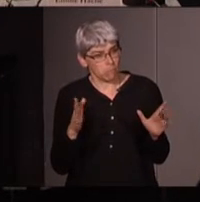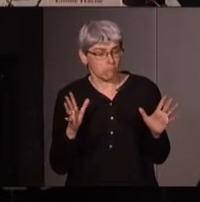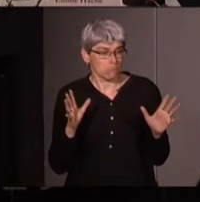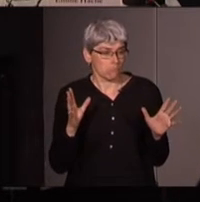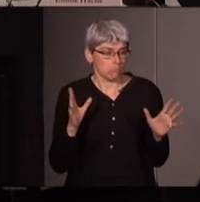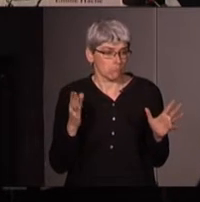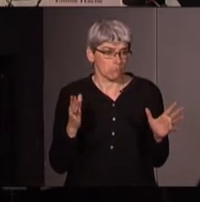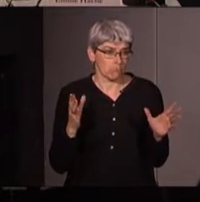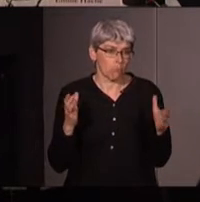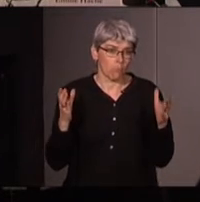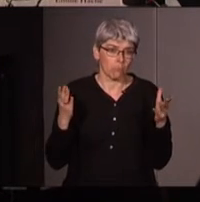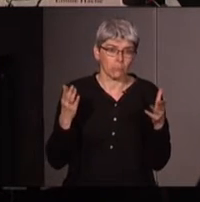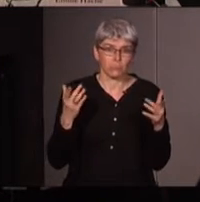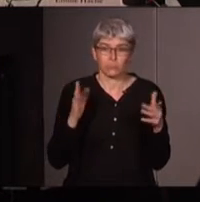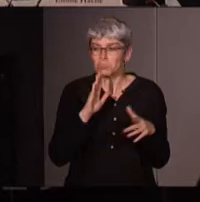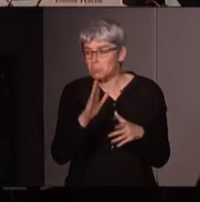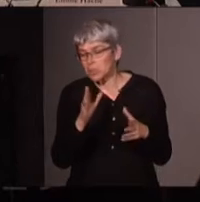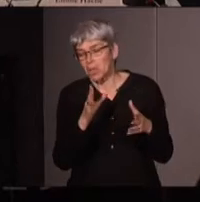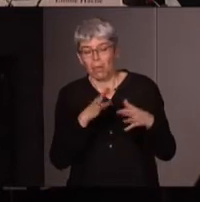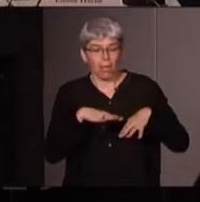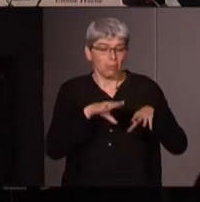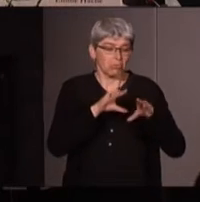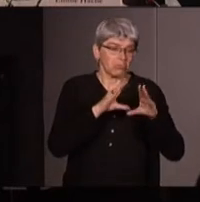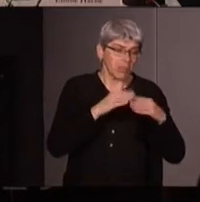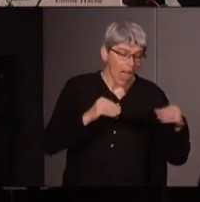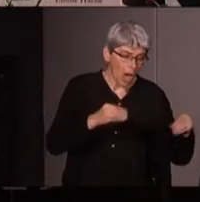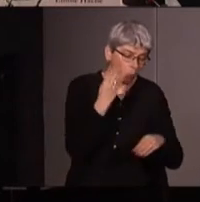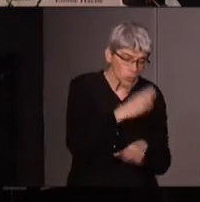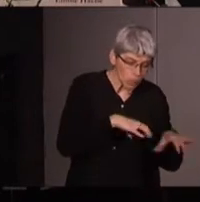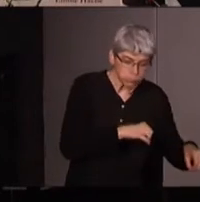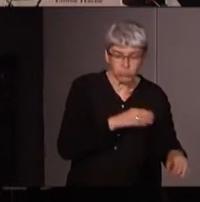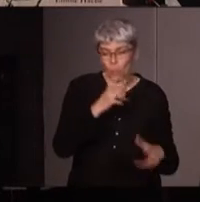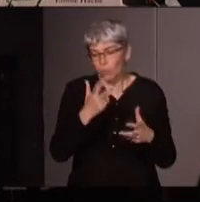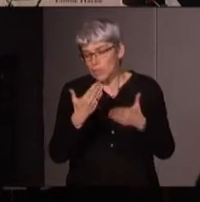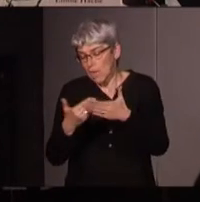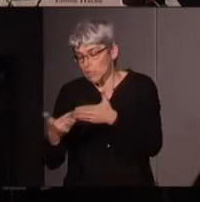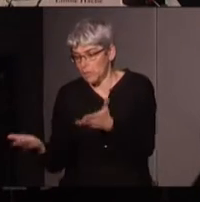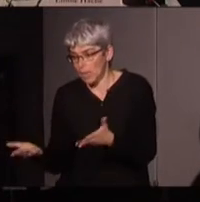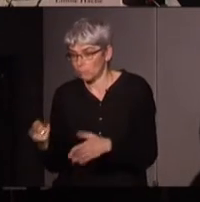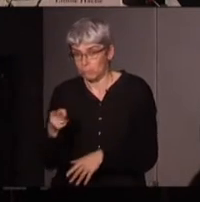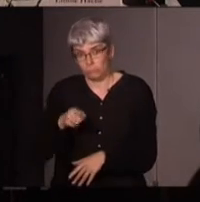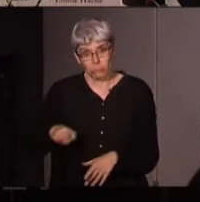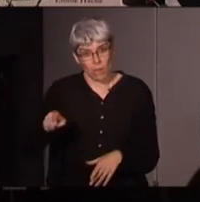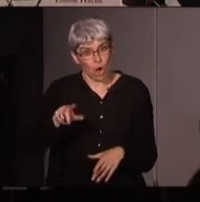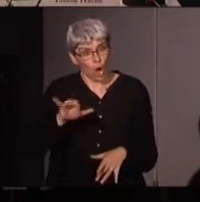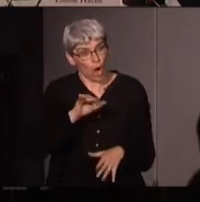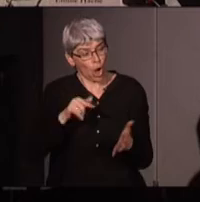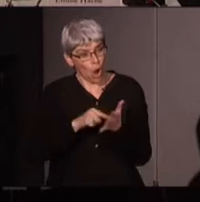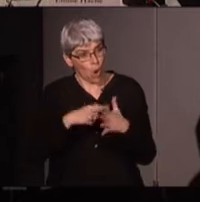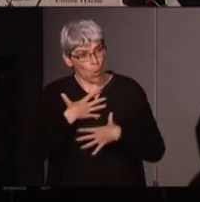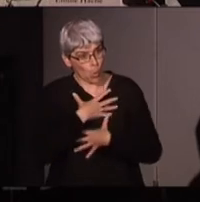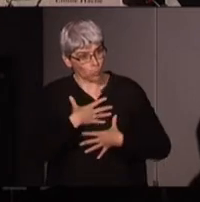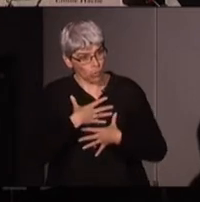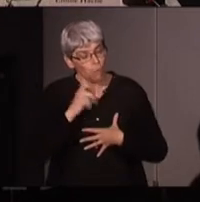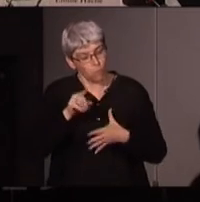voulons réapproprier cette terre ou nous voulons ceci par rapport à telle base etc etc elles ne sont satisfaites que quand il y a